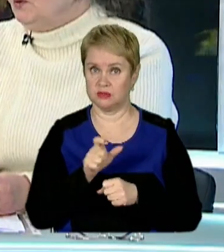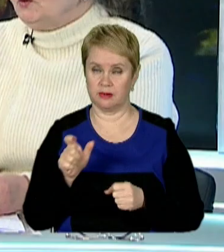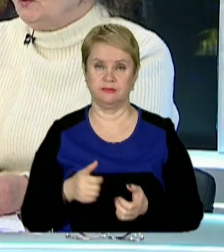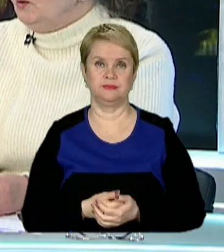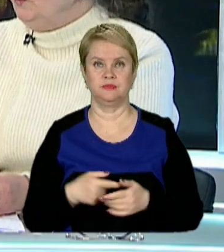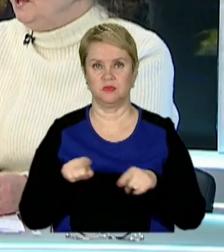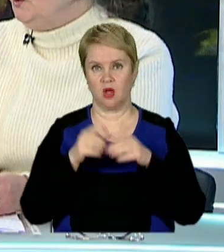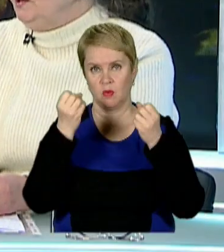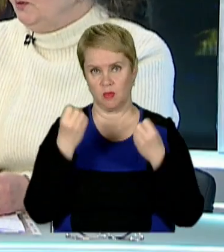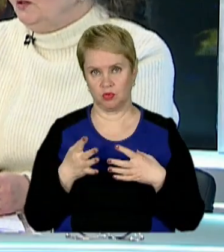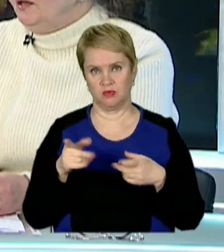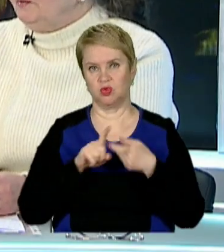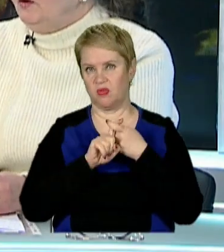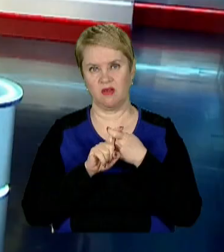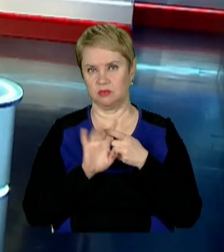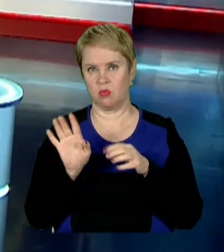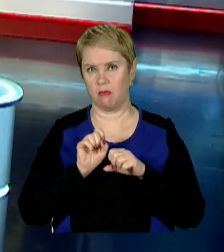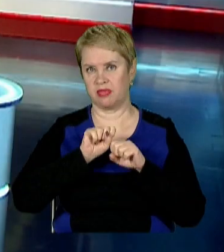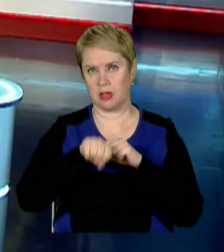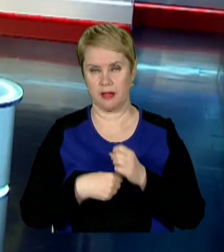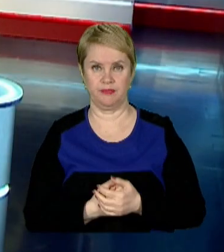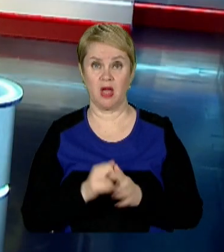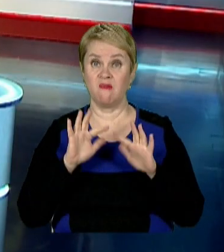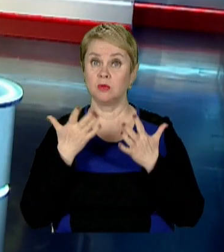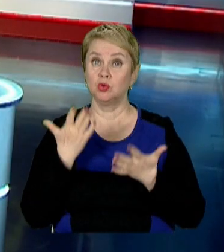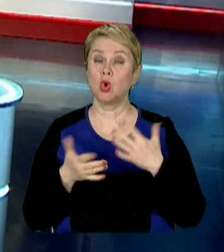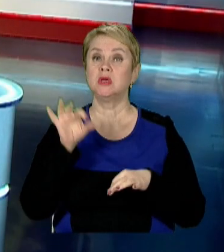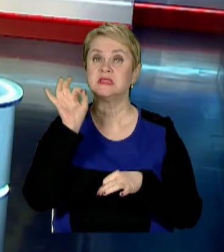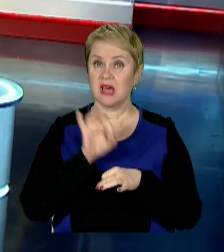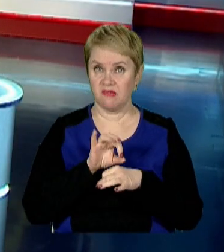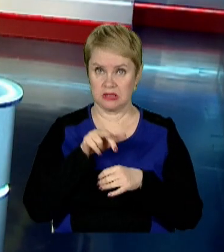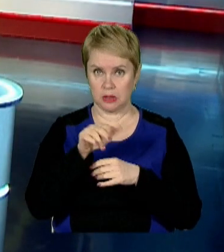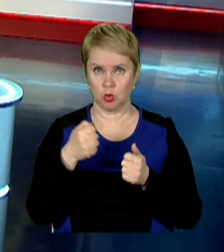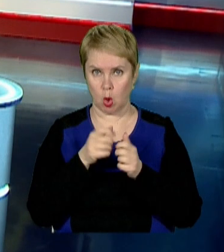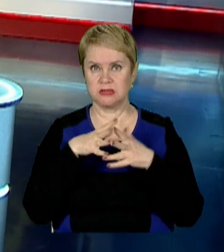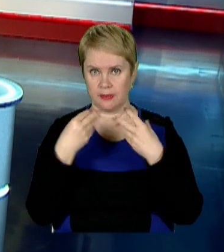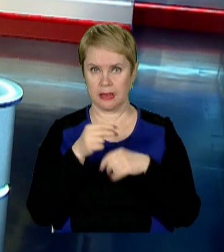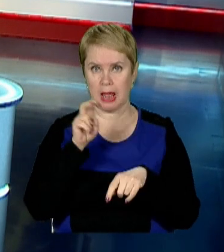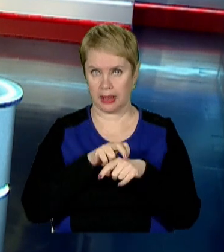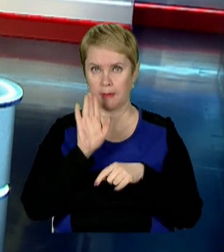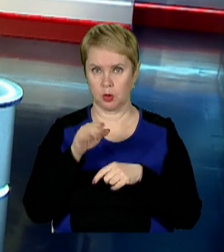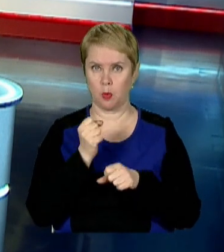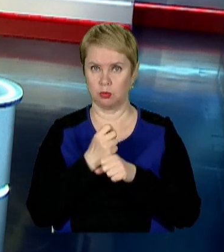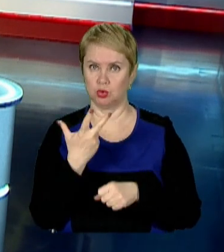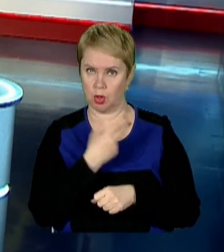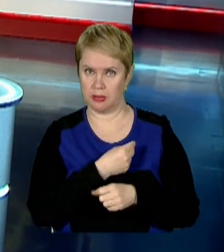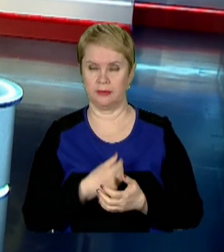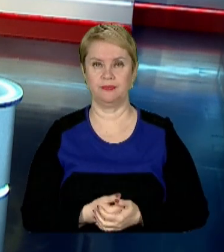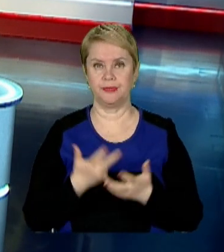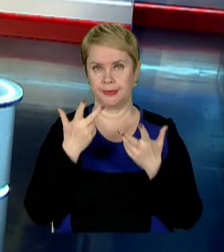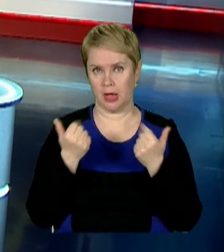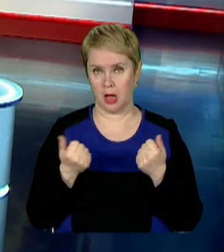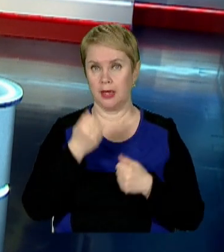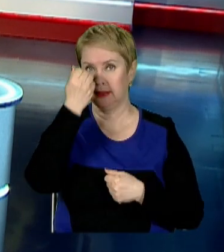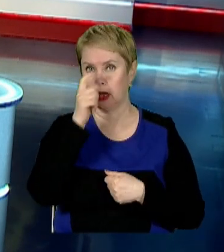так просто всю інфекцію не подолаємо. А випадку, якщо вже захворіють, треба йти до сімейного лікаря, а потім і робити щеплення. Правильно? Так.